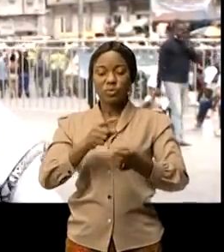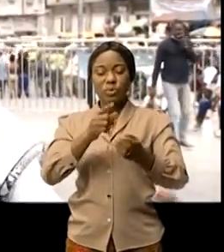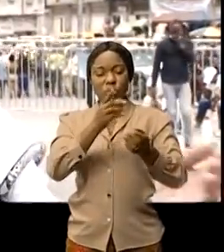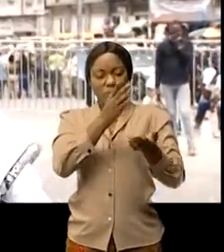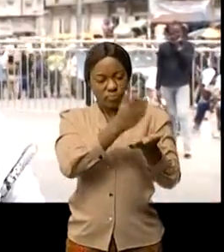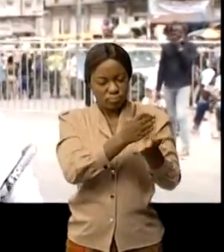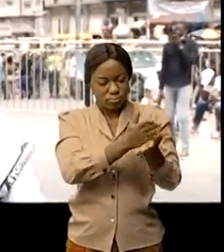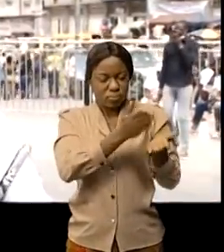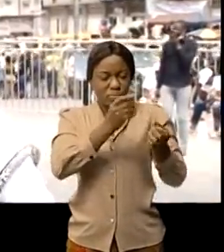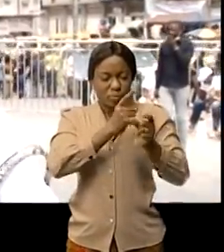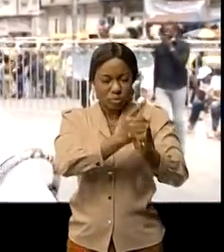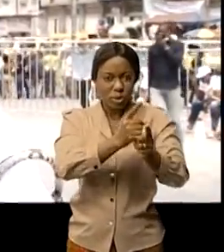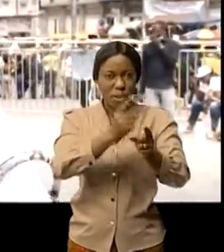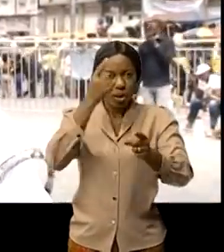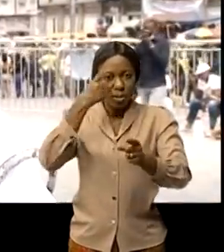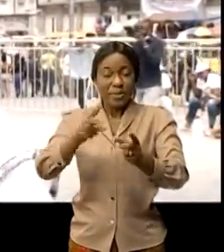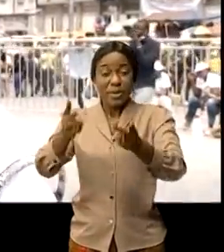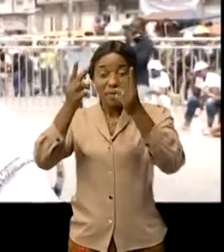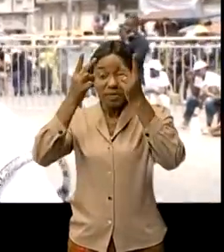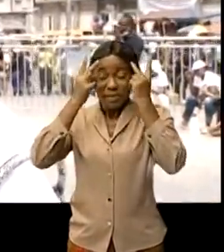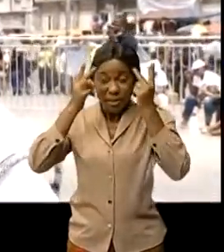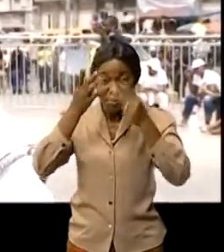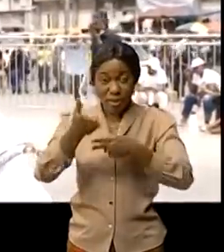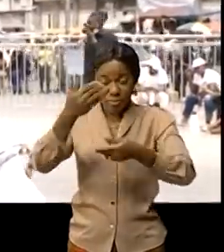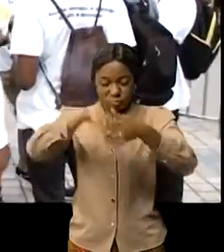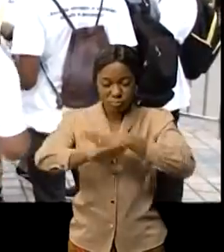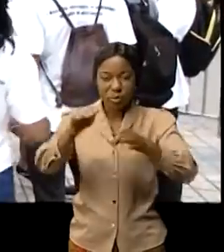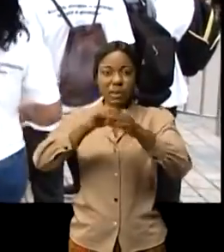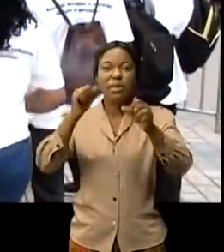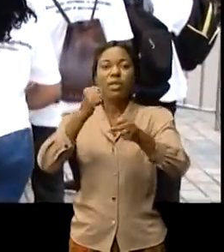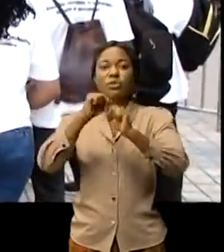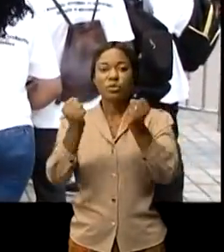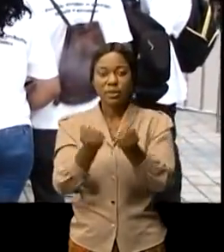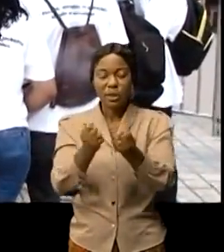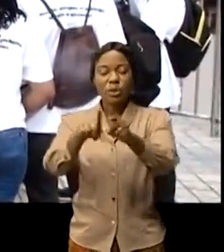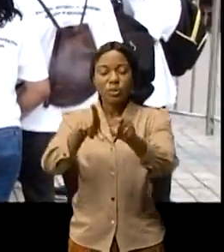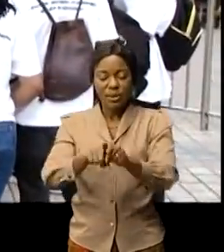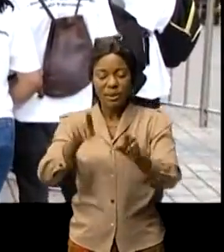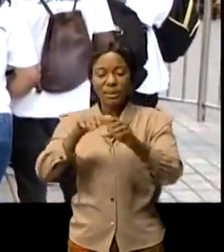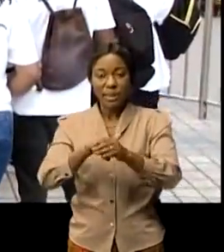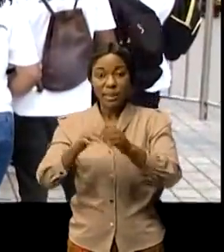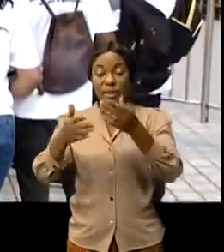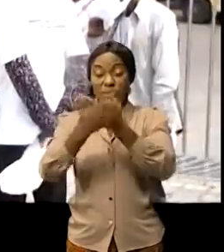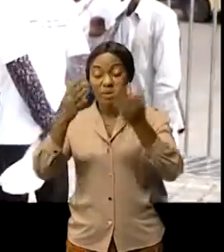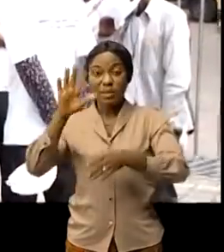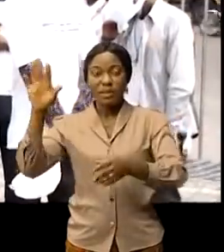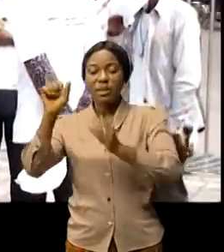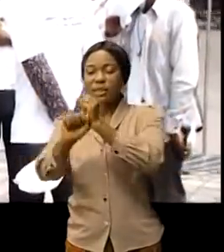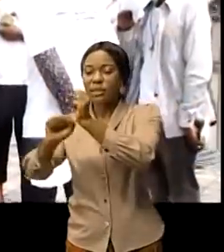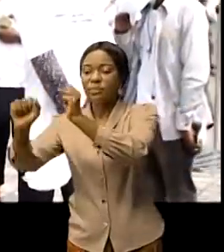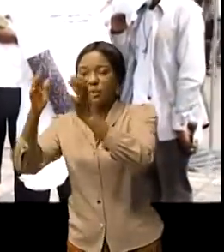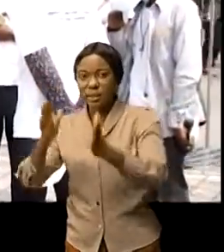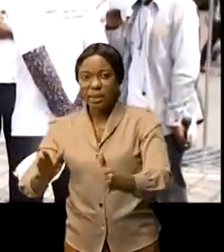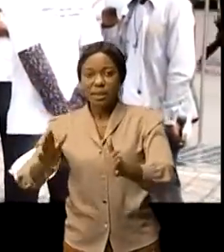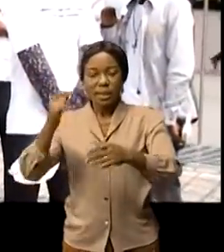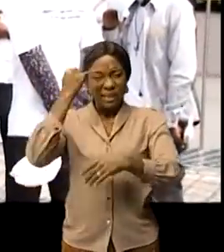aidons ces victimes à être réinsérées dans la société. Dans les rues de la capitale Kinshasa les sensibilisateurs se sont fait